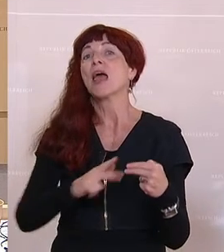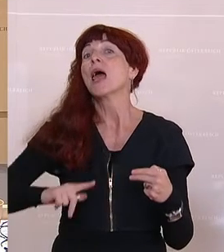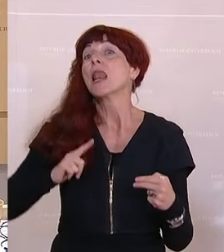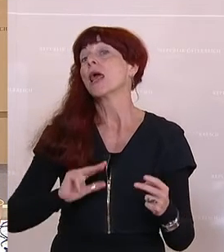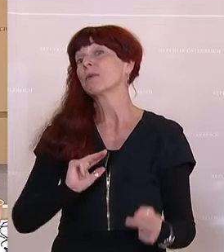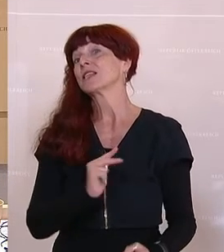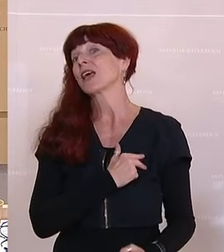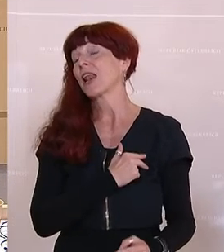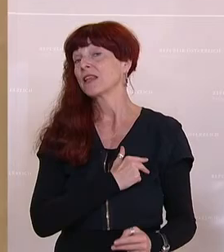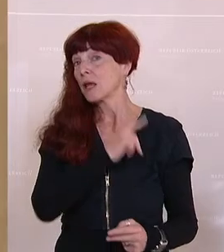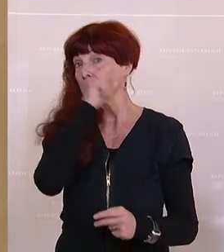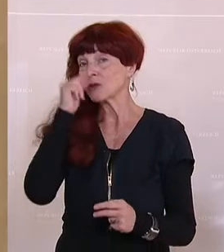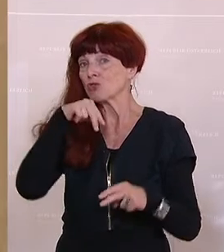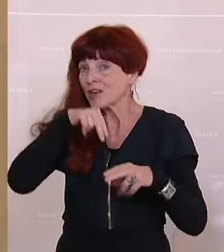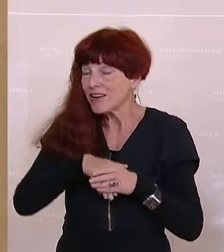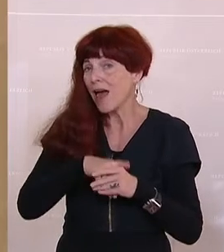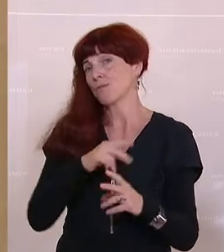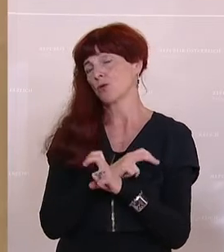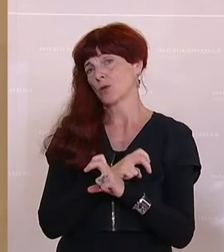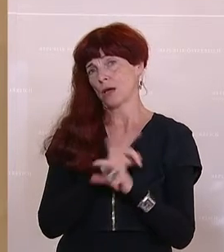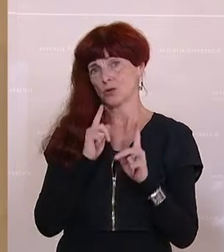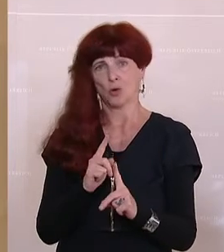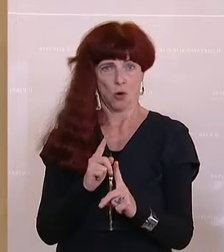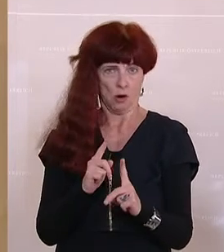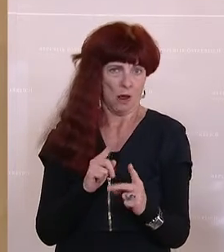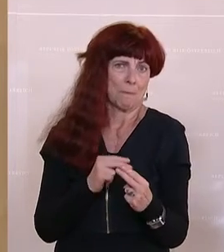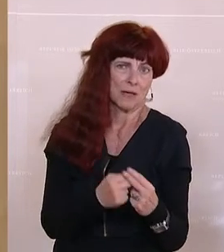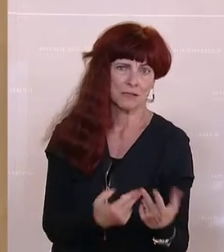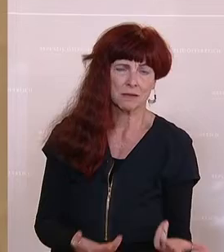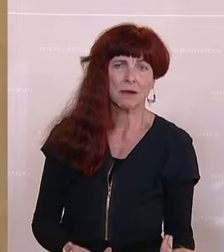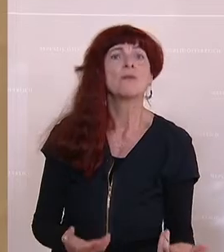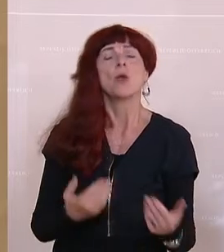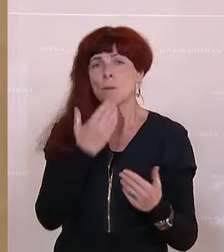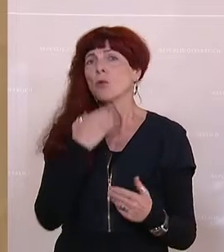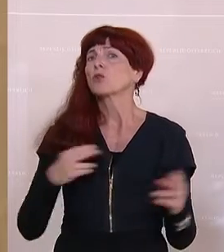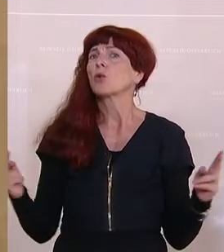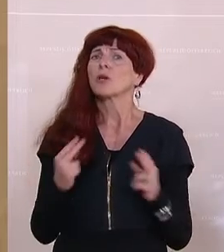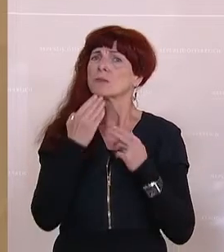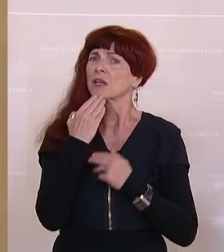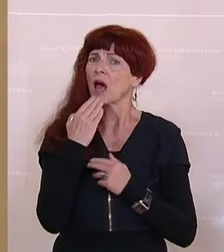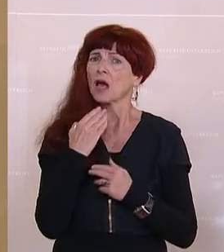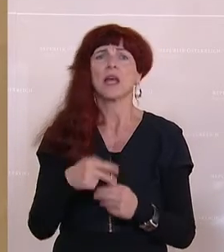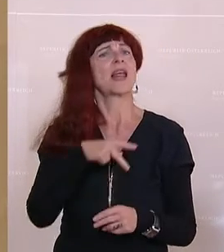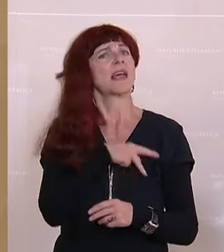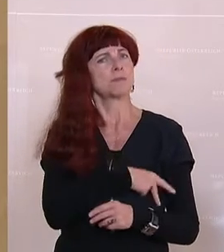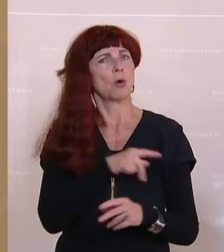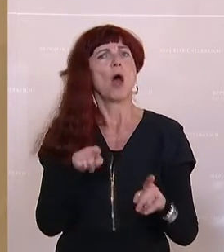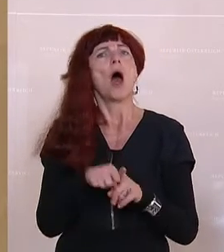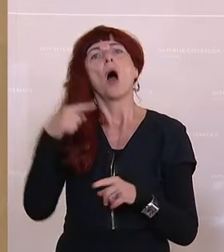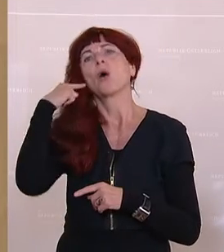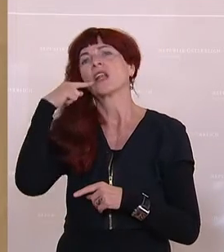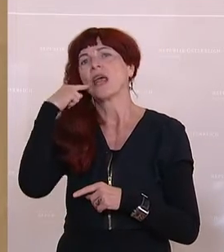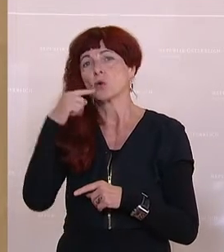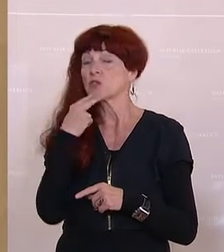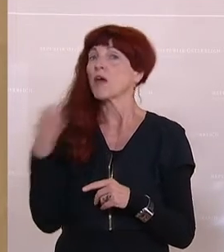Österreicher herandrücken. Und ich darf mich ganz besonders jetzt doch ganz kurz bedanken, auch bei den SPÖ und auch bei den NEOS, die heute auch